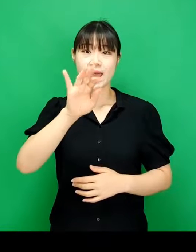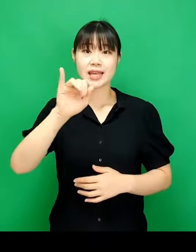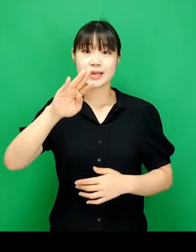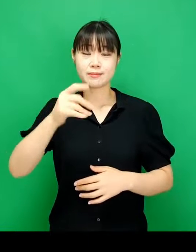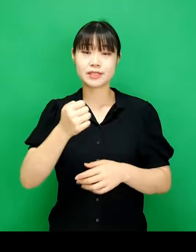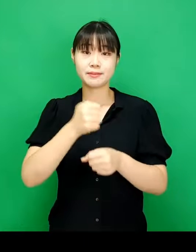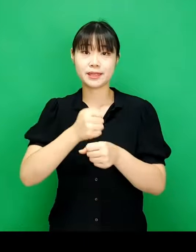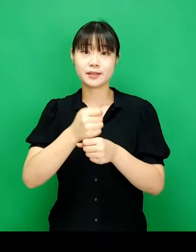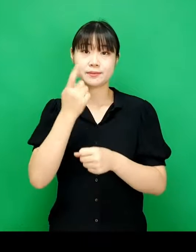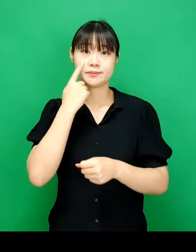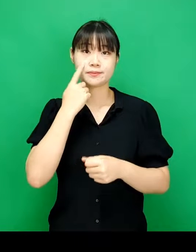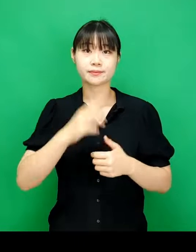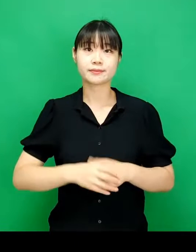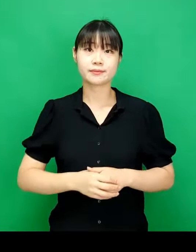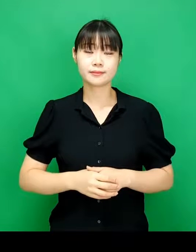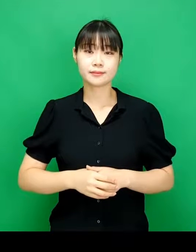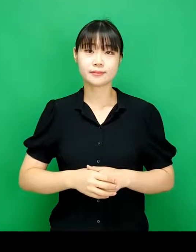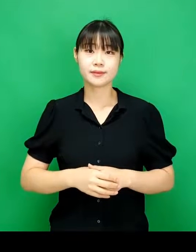보겠습니다